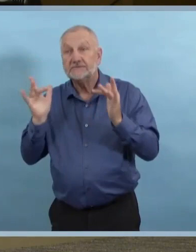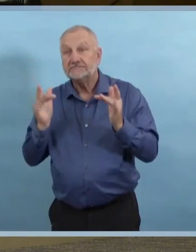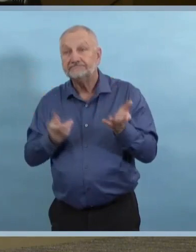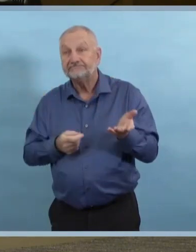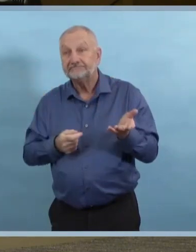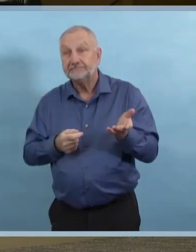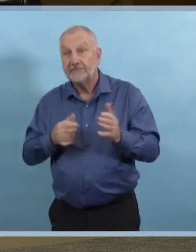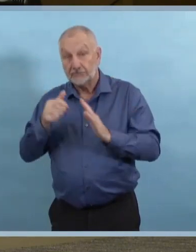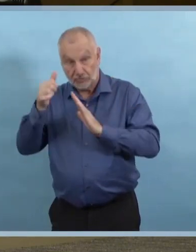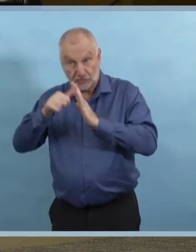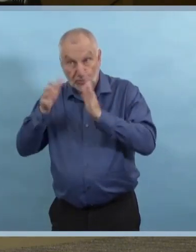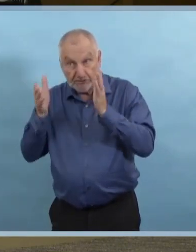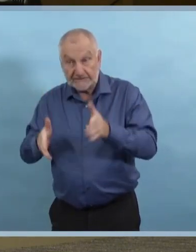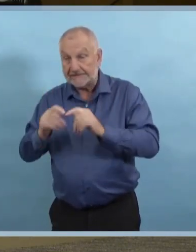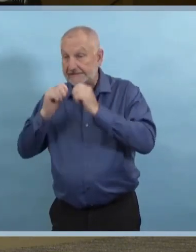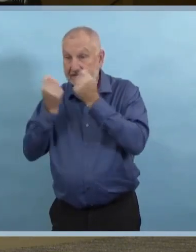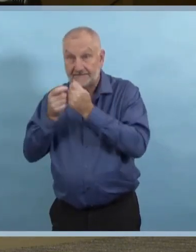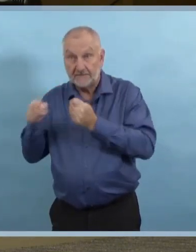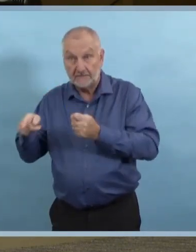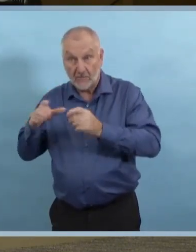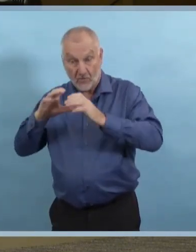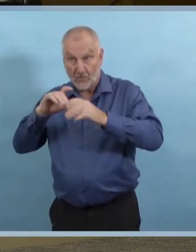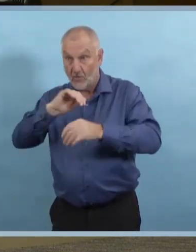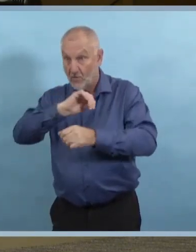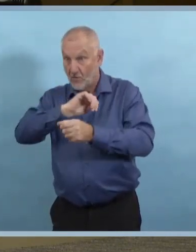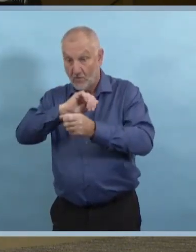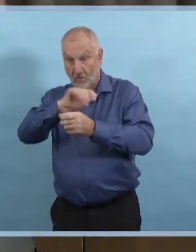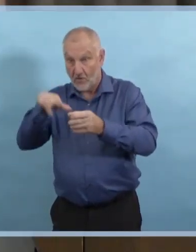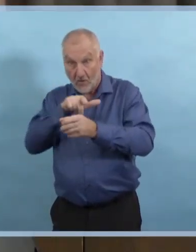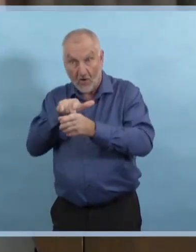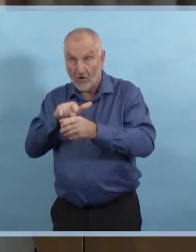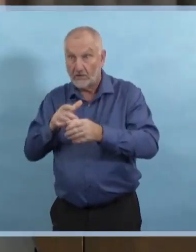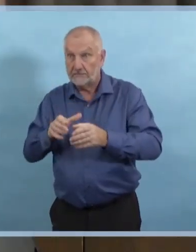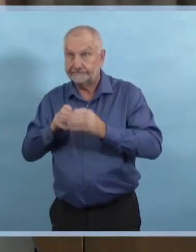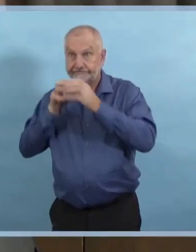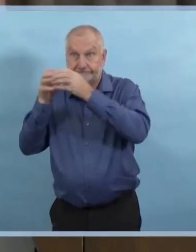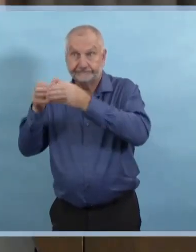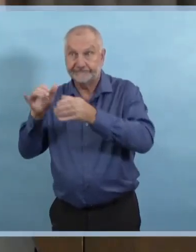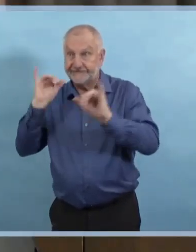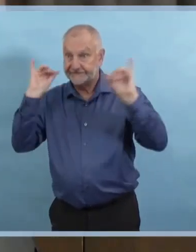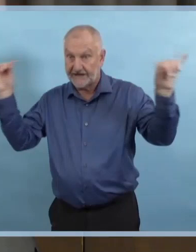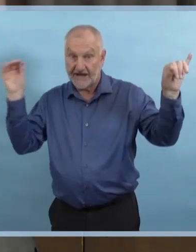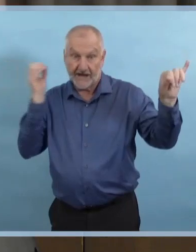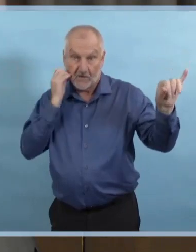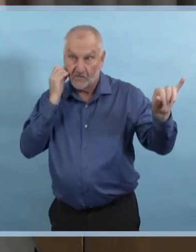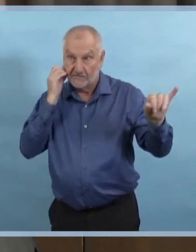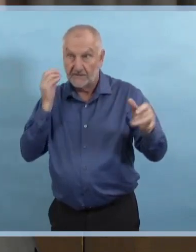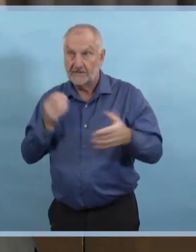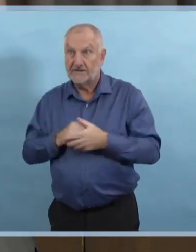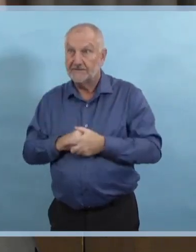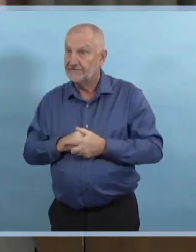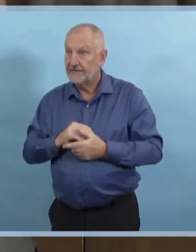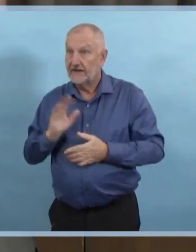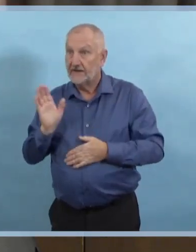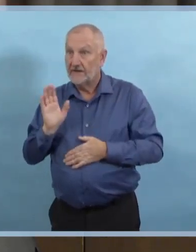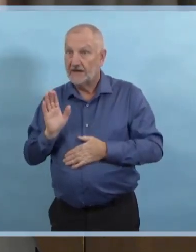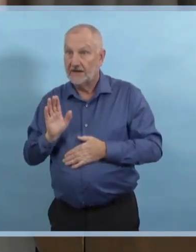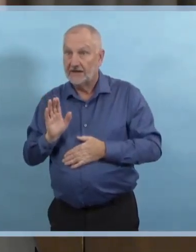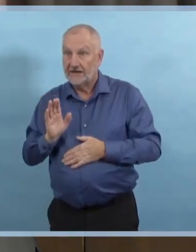Bien, ce n'était pas l'équipe au complet, c'est une équipe sur plusieurs.